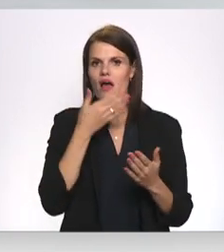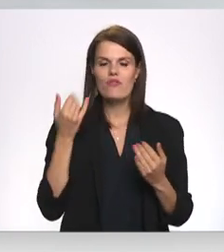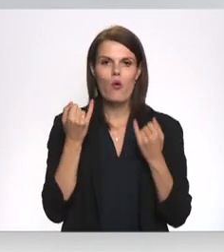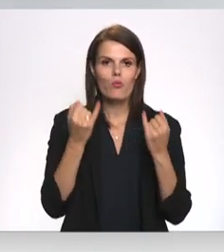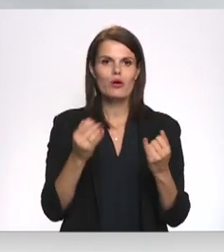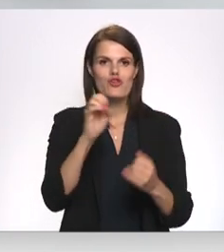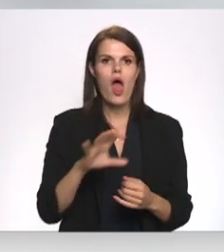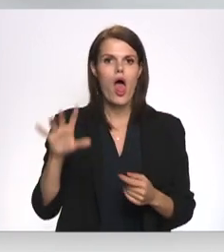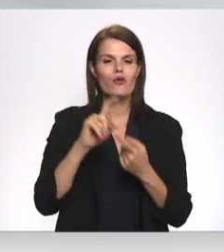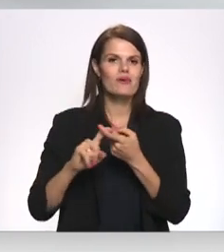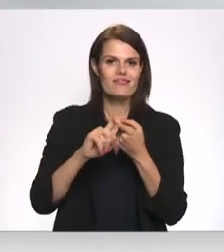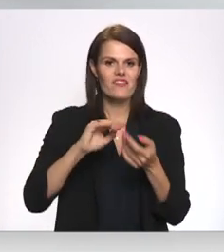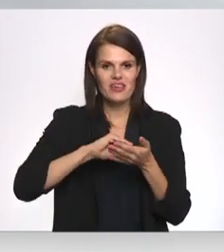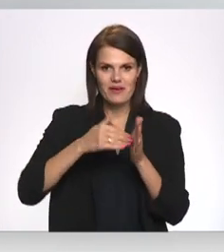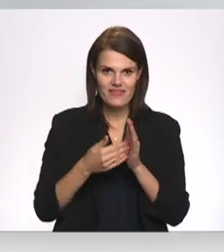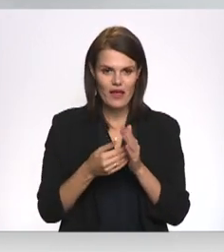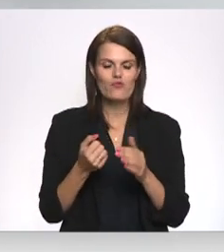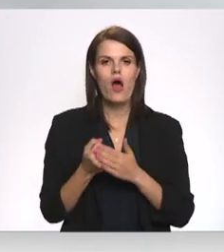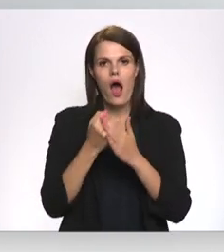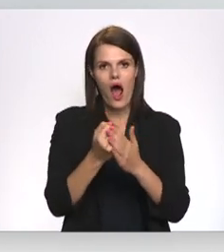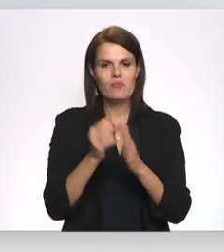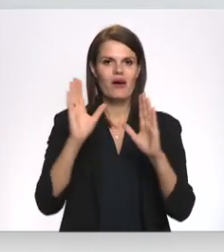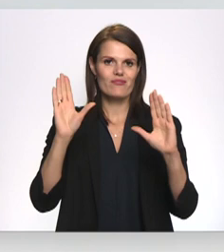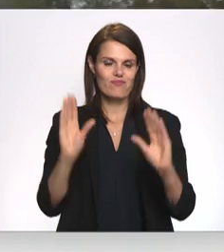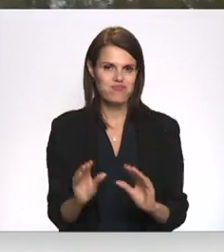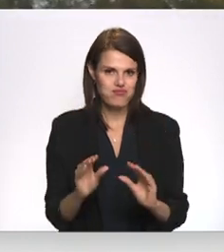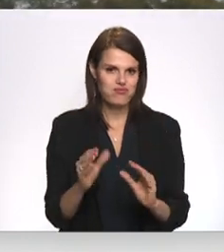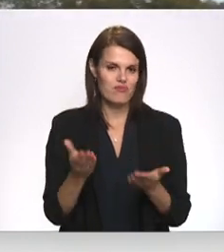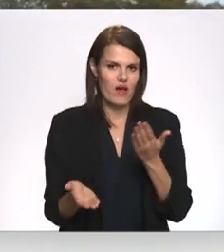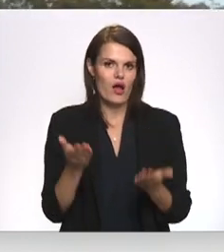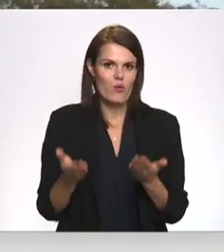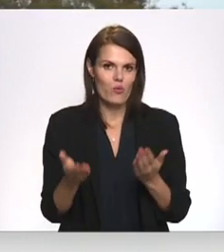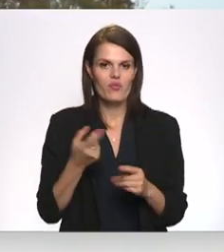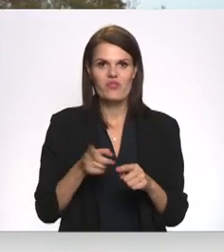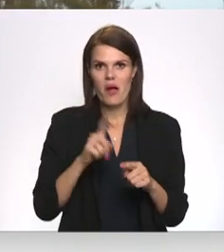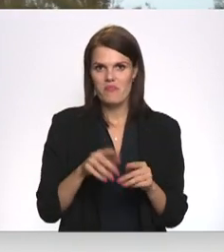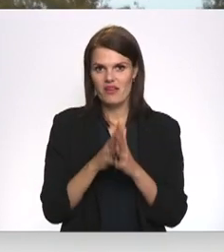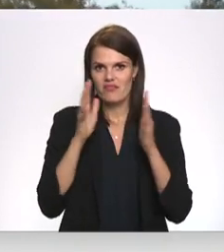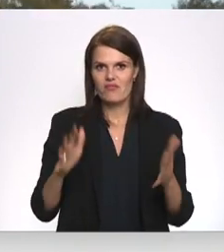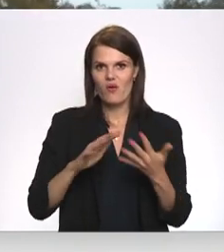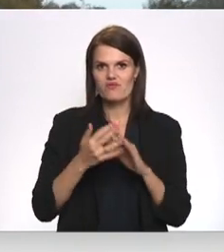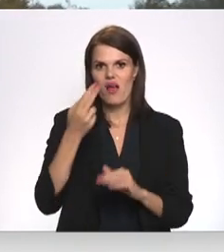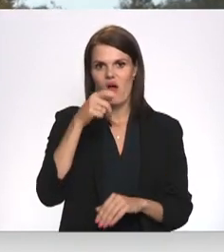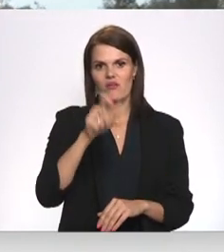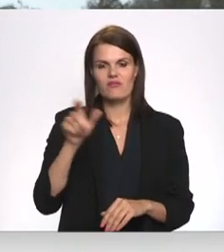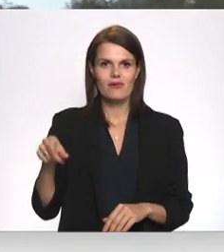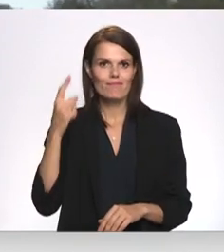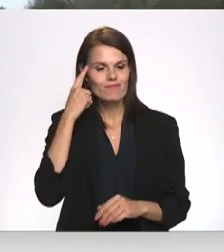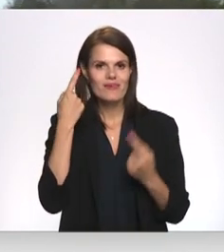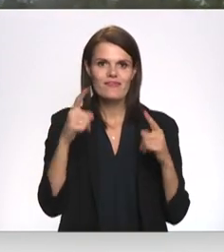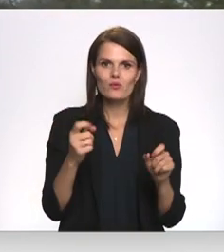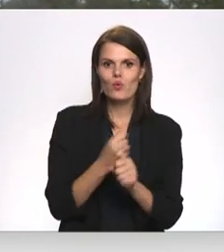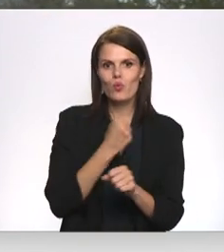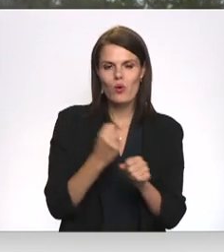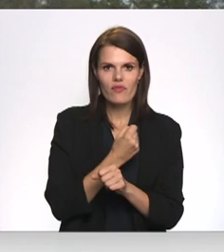Savienības status, tad par šādu platību atbalsta nākamgat var samazināties. Tieši tādēļ liela daļa lauksēmnieku lemģ par labu citai kultūrai,